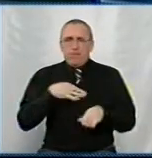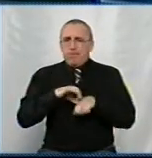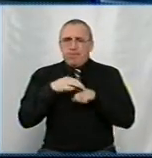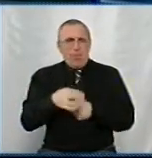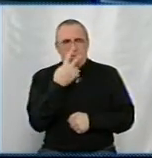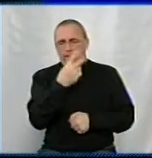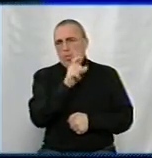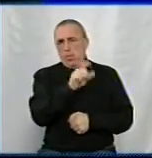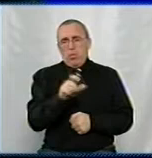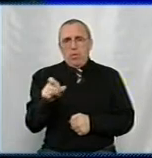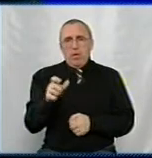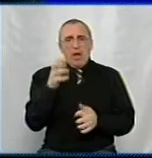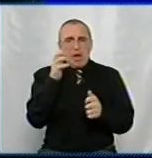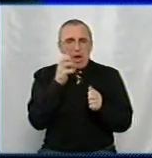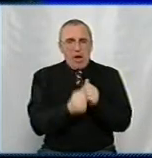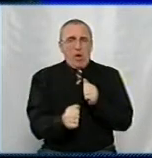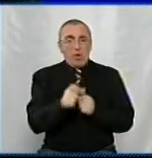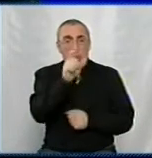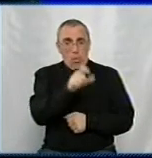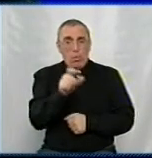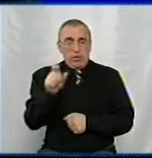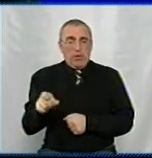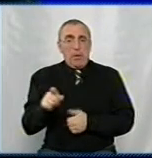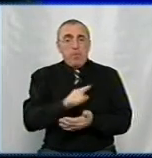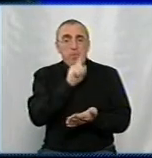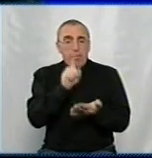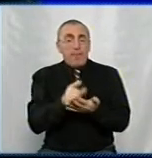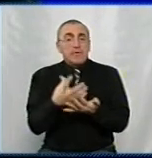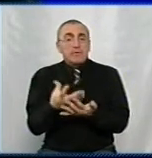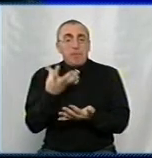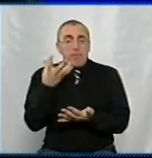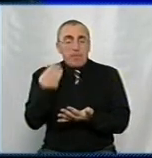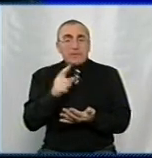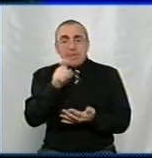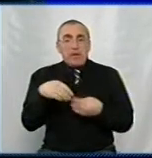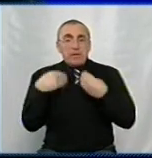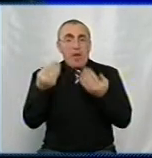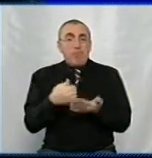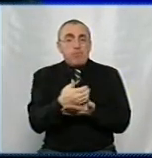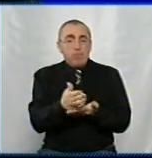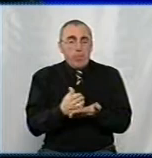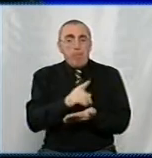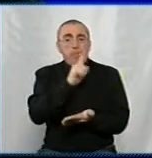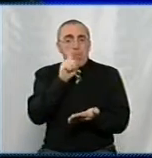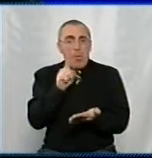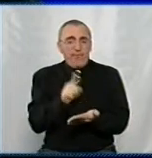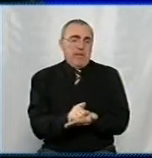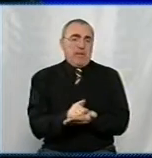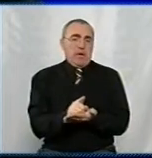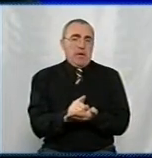людей, тому що кожна людина повинна сплачуватися за надані послуги, вона повинна